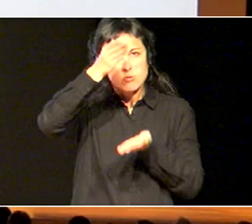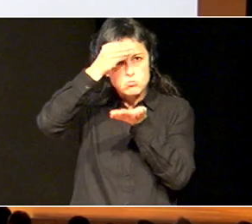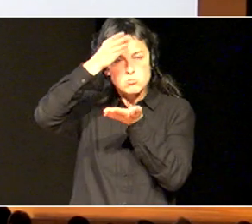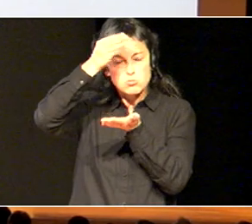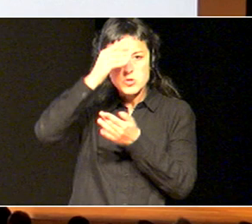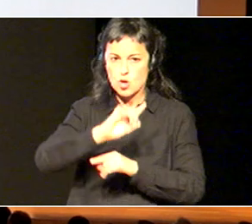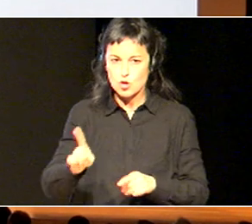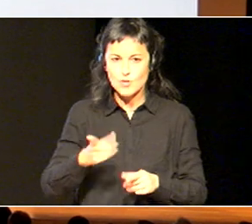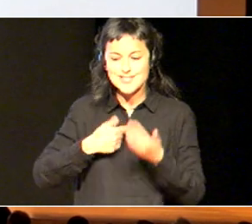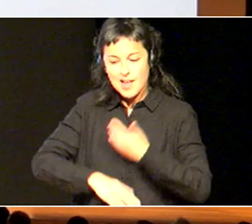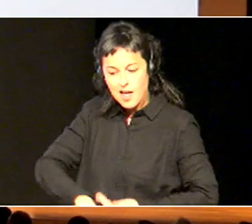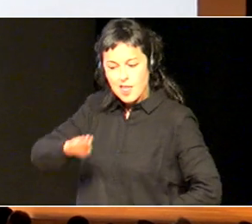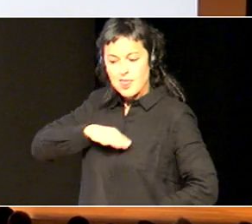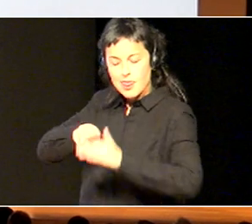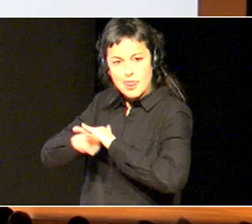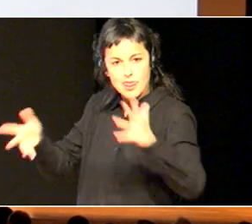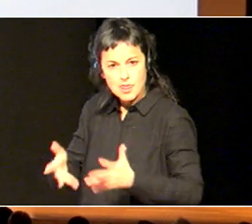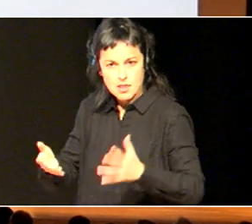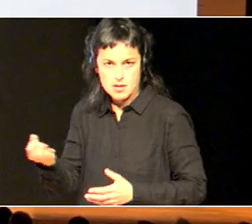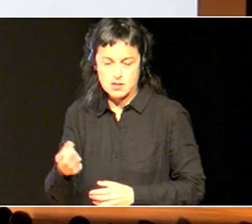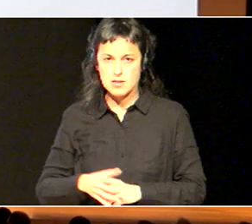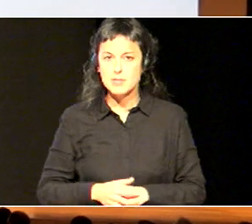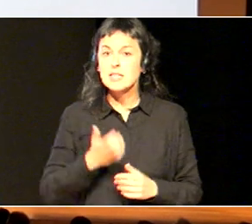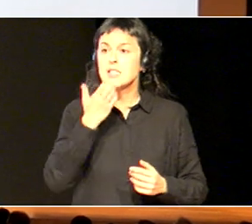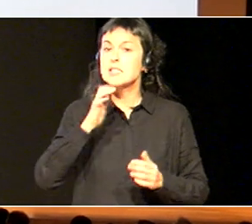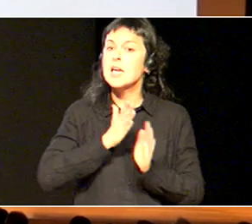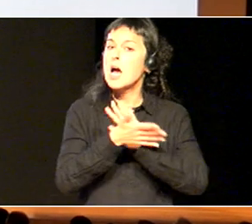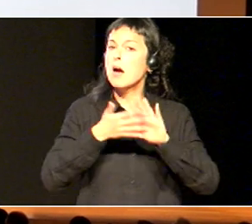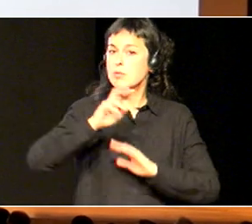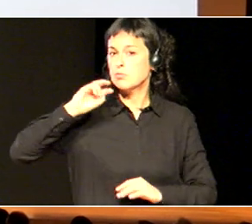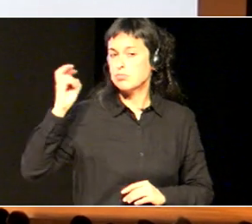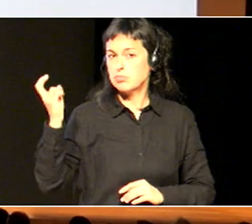garatu behar dugu, eta anistazunaz hitz egiten dugunean, kontu ze,